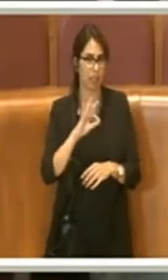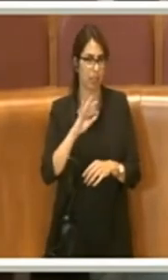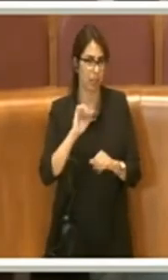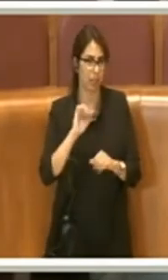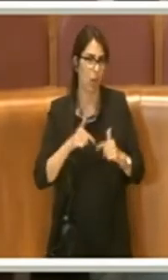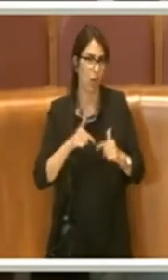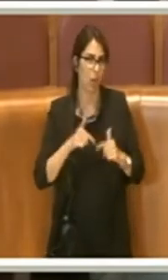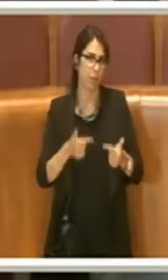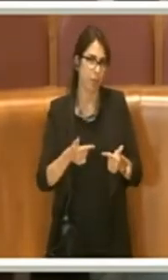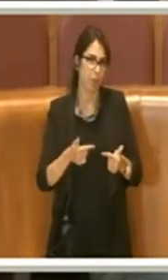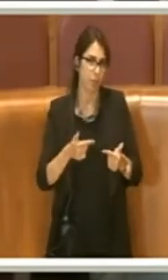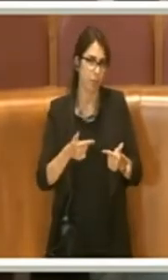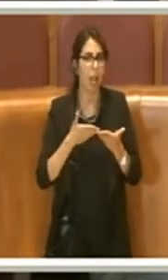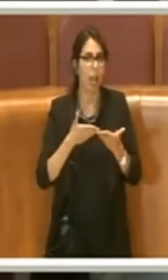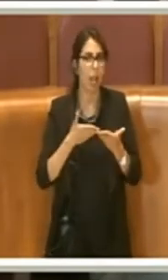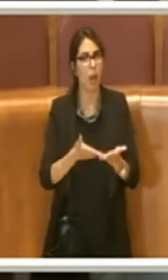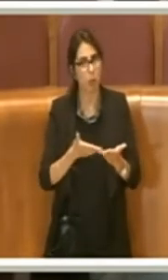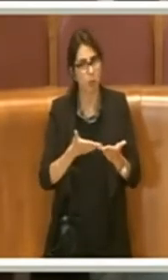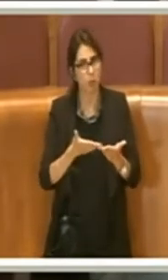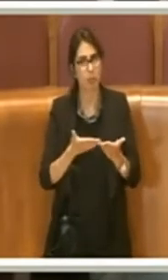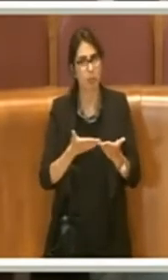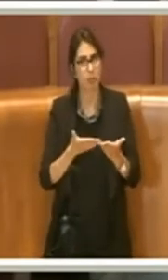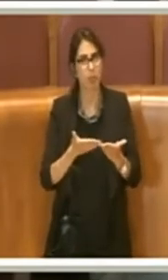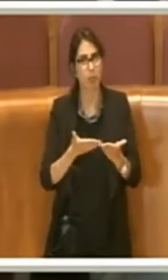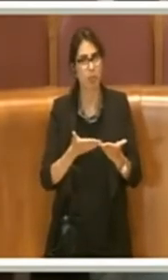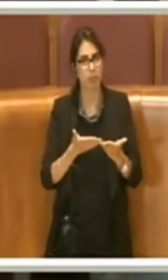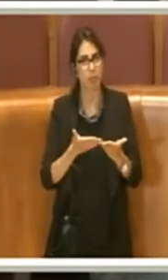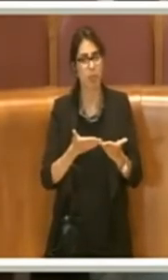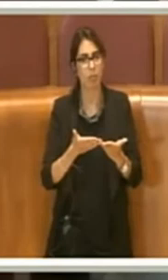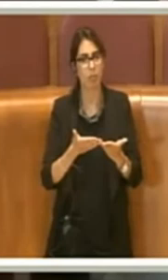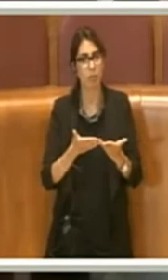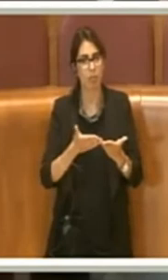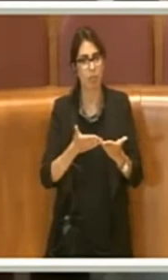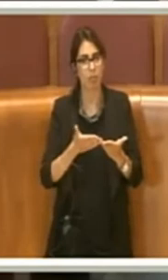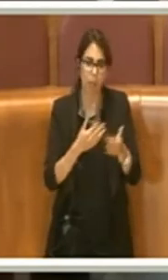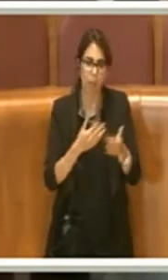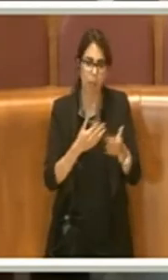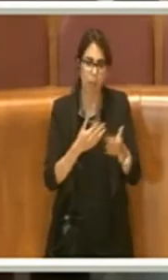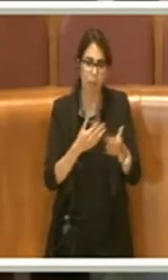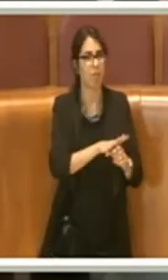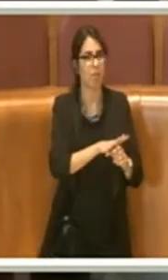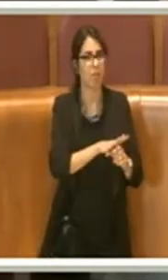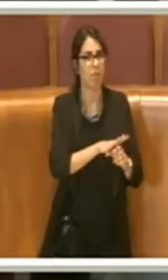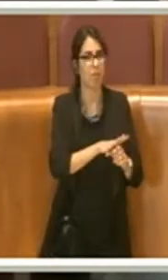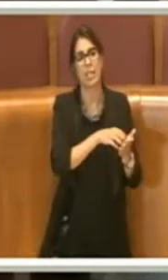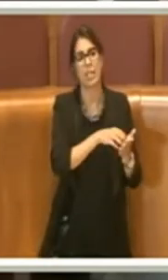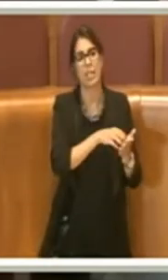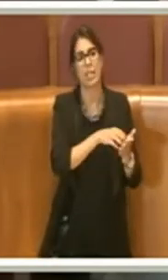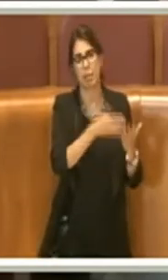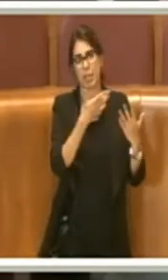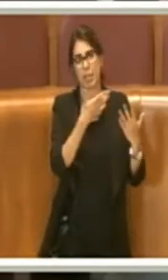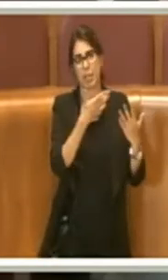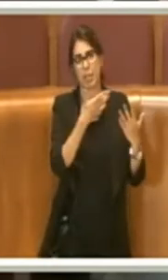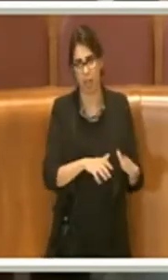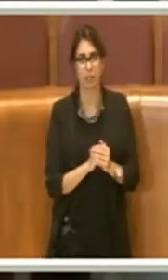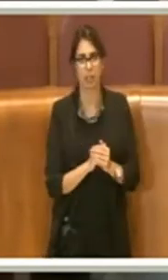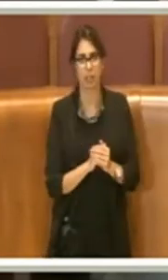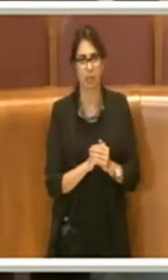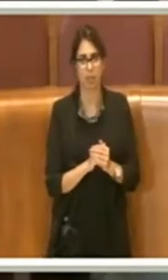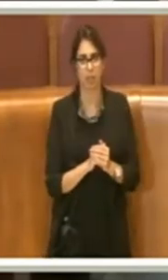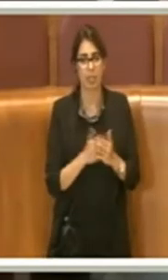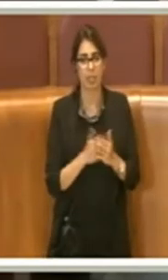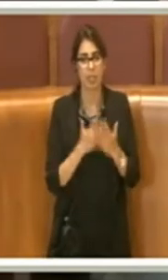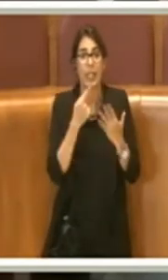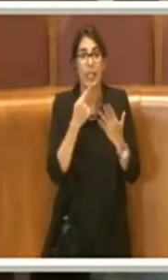sia degli investimenti fatti che ovviamente del diritto di chi fa impresa